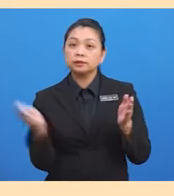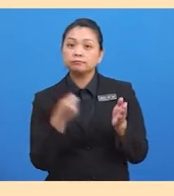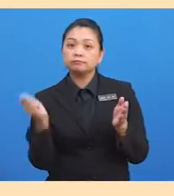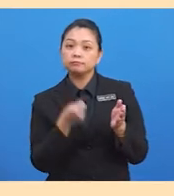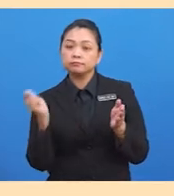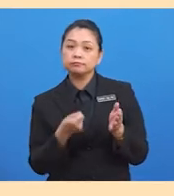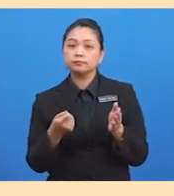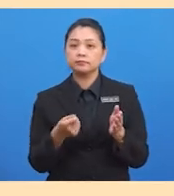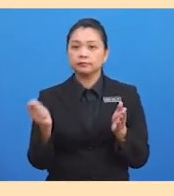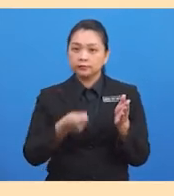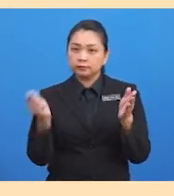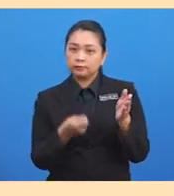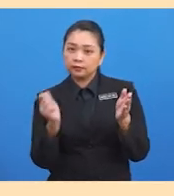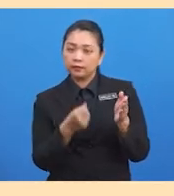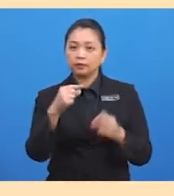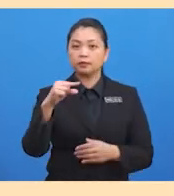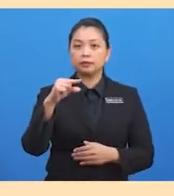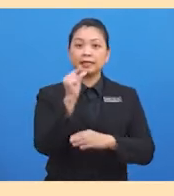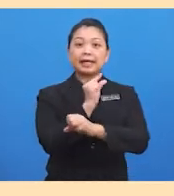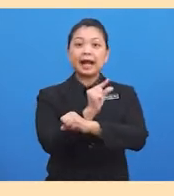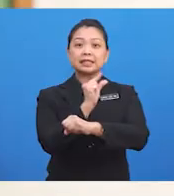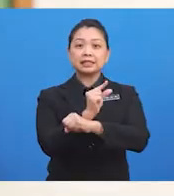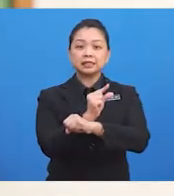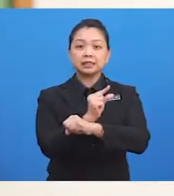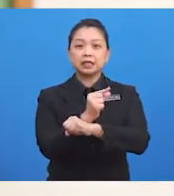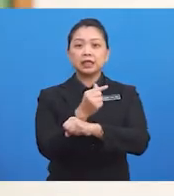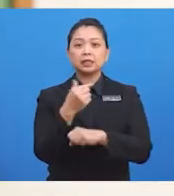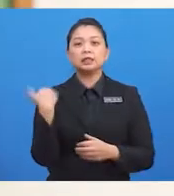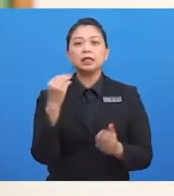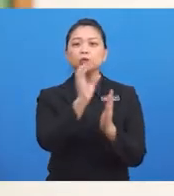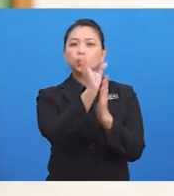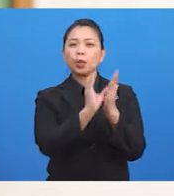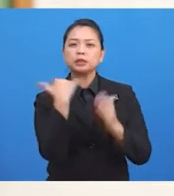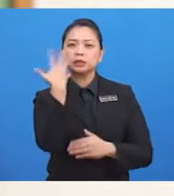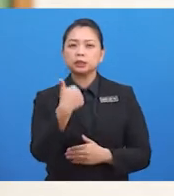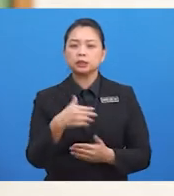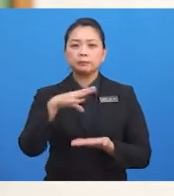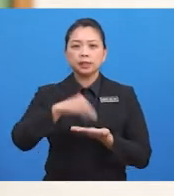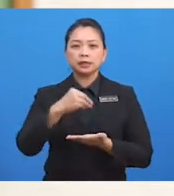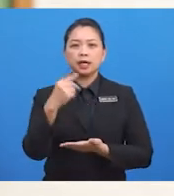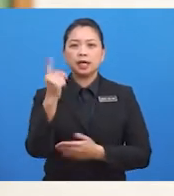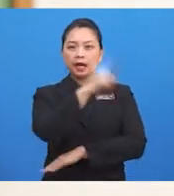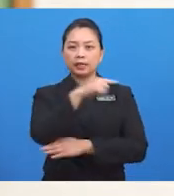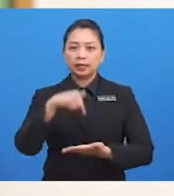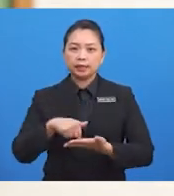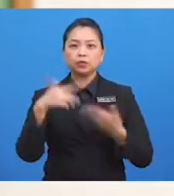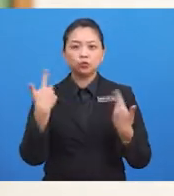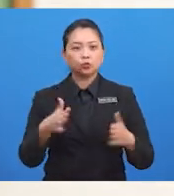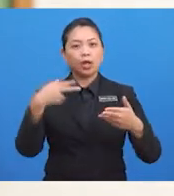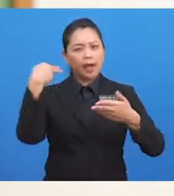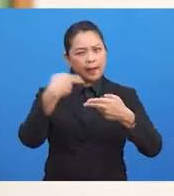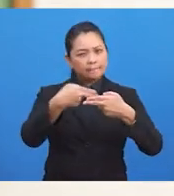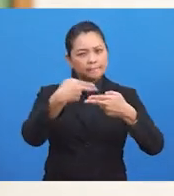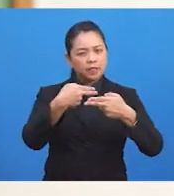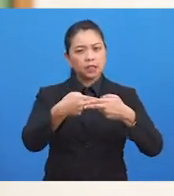yang mempunyai pola hiasan yang menarik. Murid-murid, pembelajaran hari ini telahpun hampir